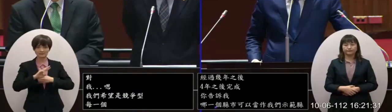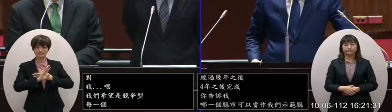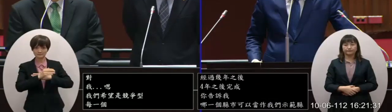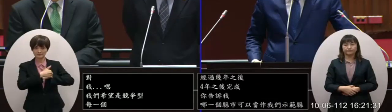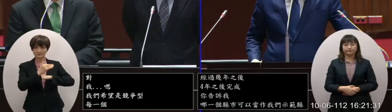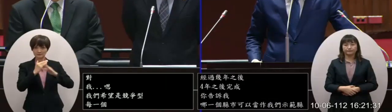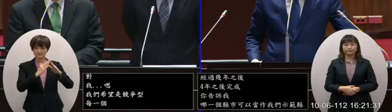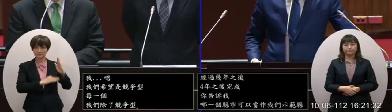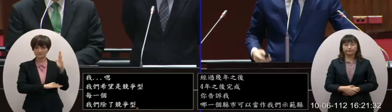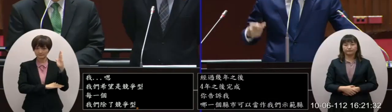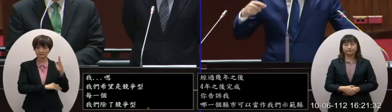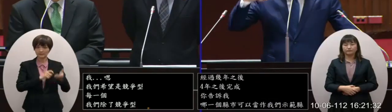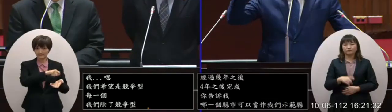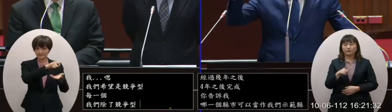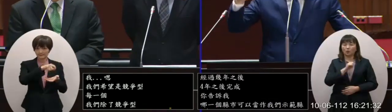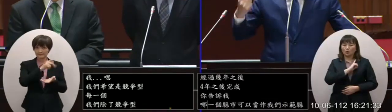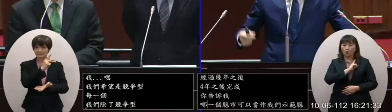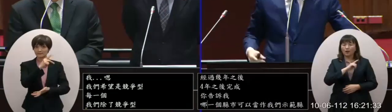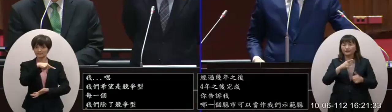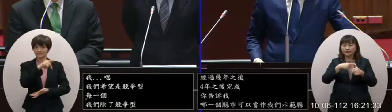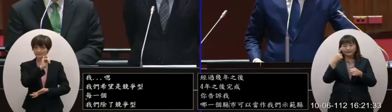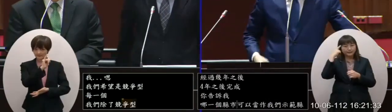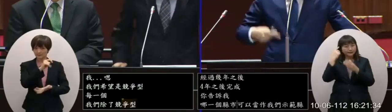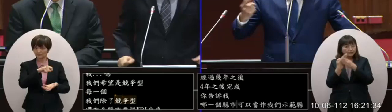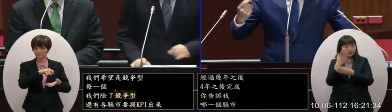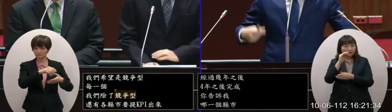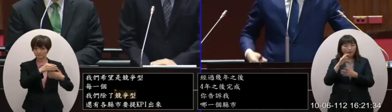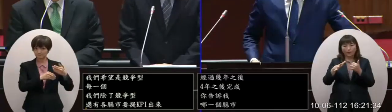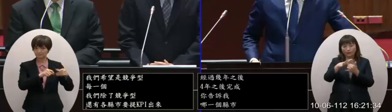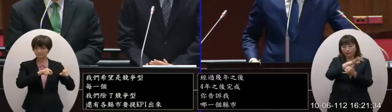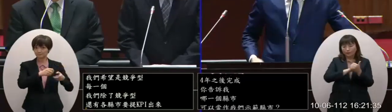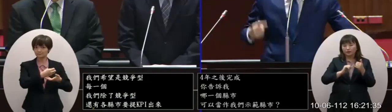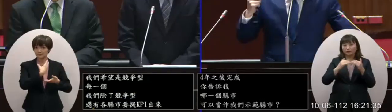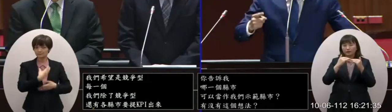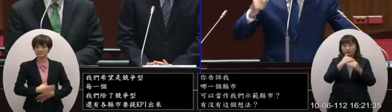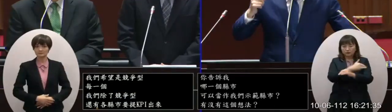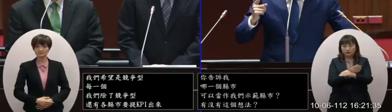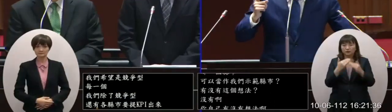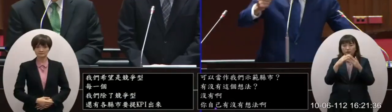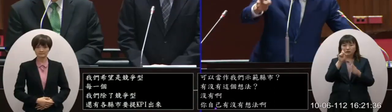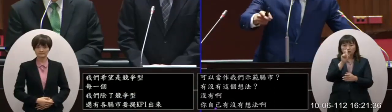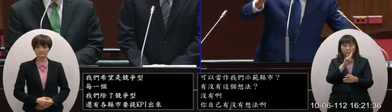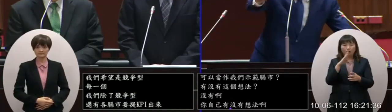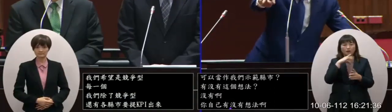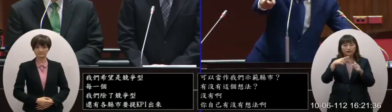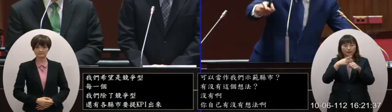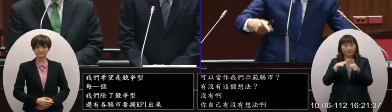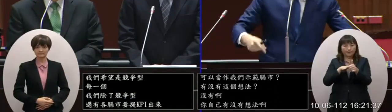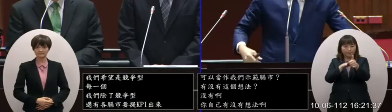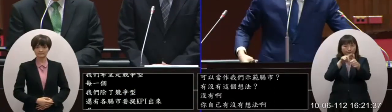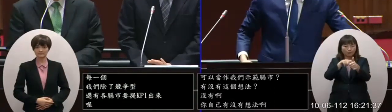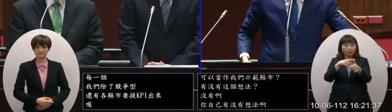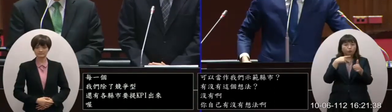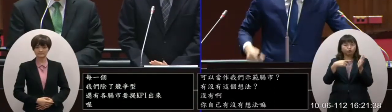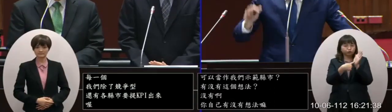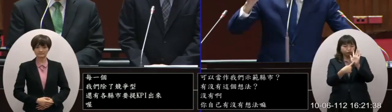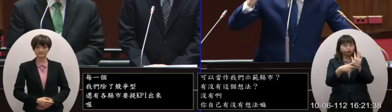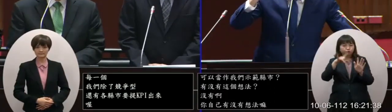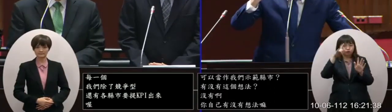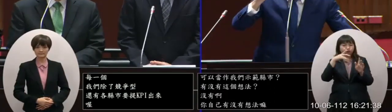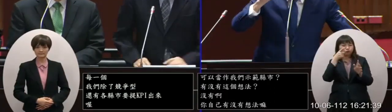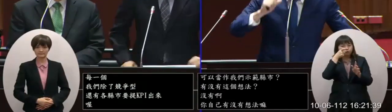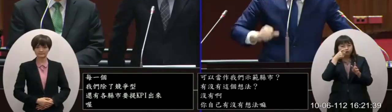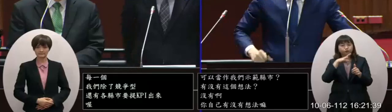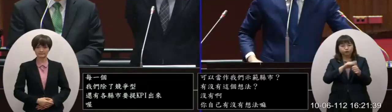KPI出來沒有啊你自己有沒有想法全台灣二十二個縣市有沒有哪個縣市讓我們帶頭所以這個就是我們要示範的現實